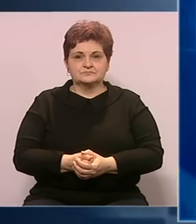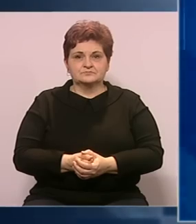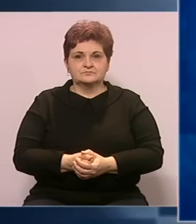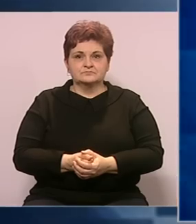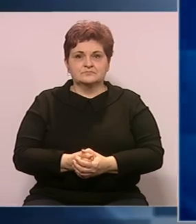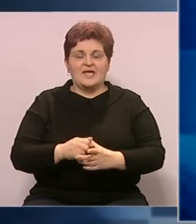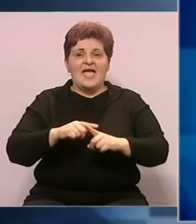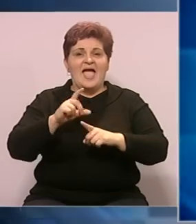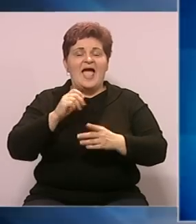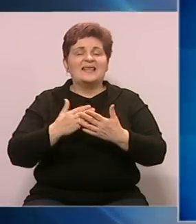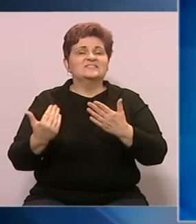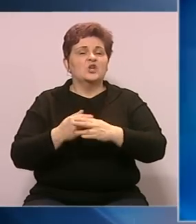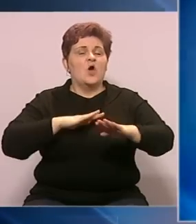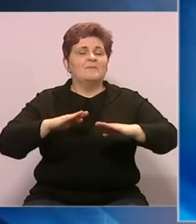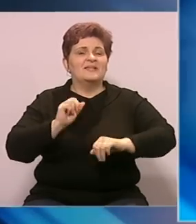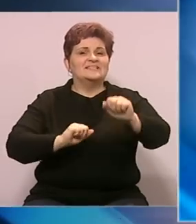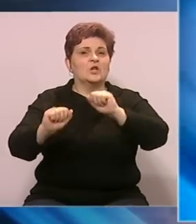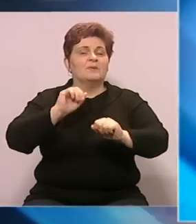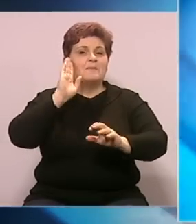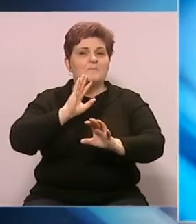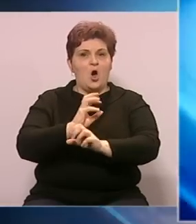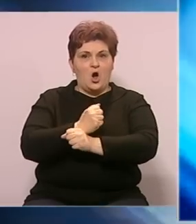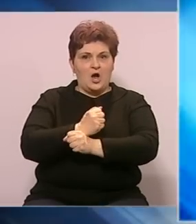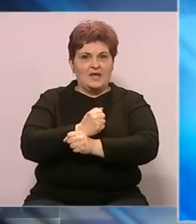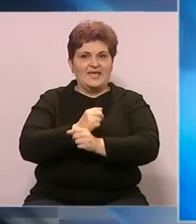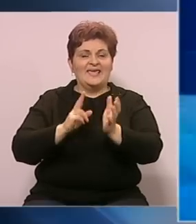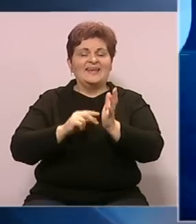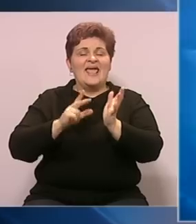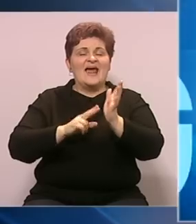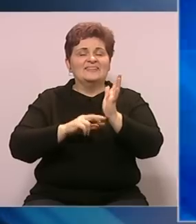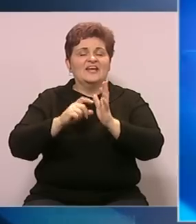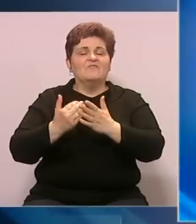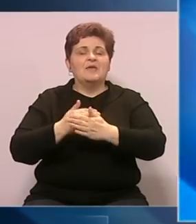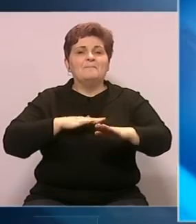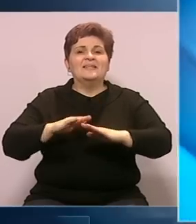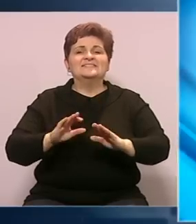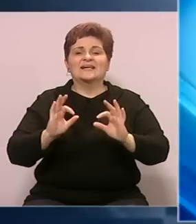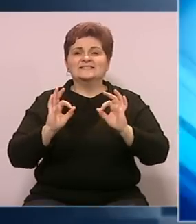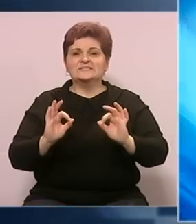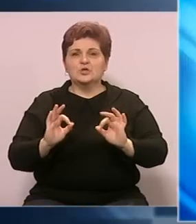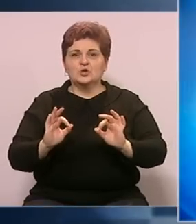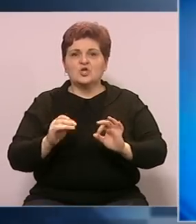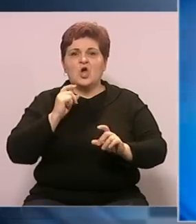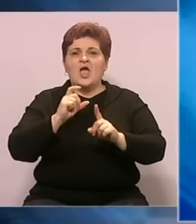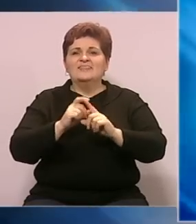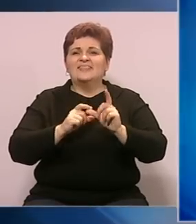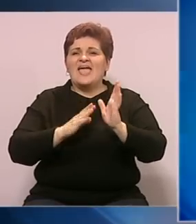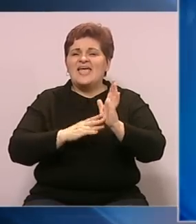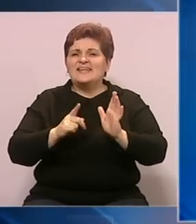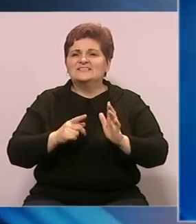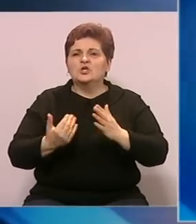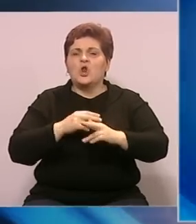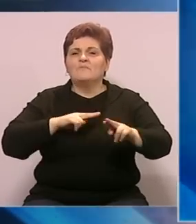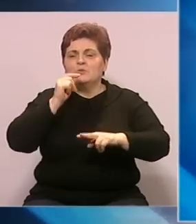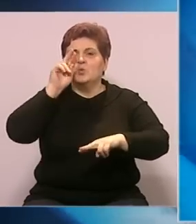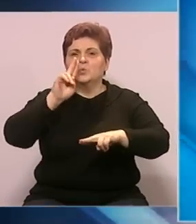Zukan Helez, novi je ministar odbrane Bosne i Hercegovine. Nenad Nešić, novi je ministar bezbijednosti. Dok je Denis Šulić, novi ministar